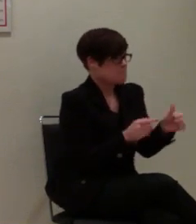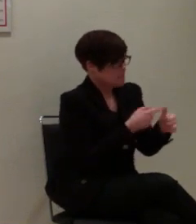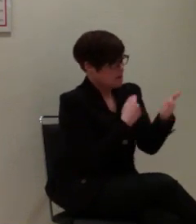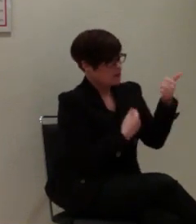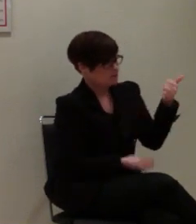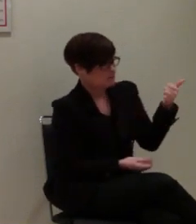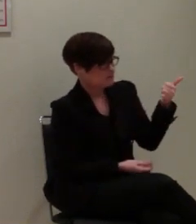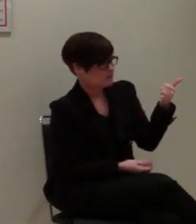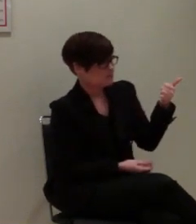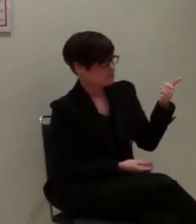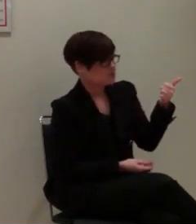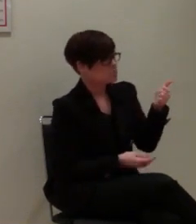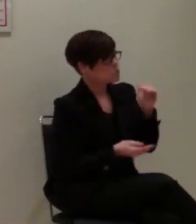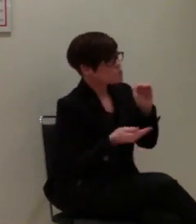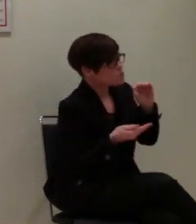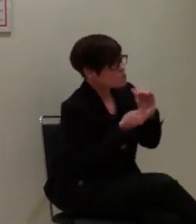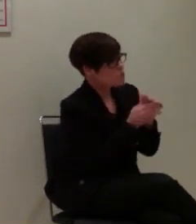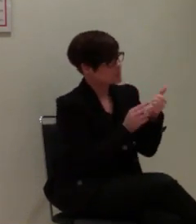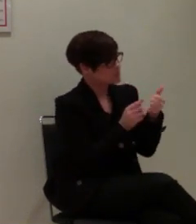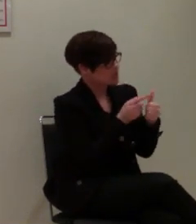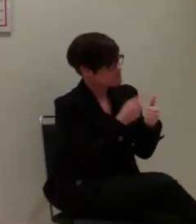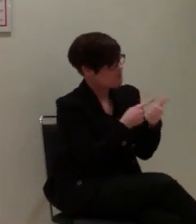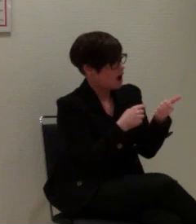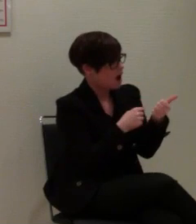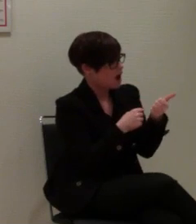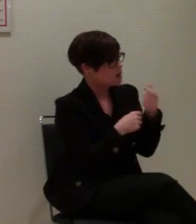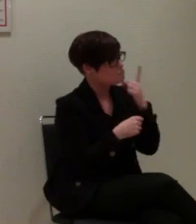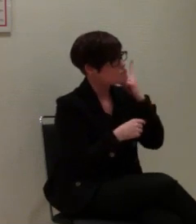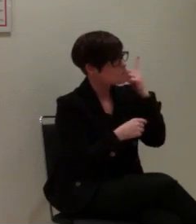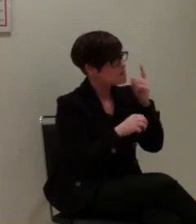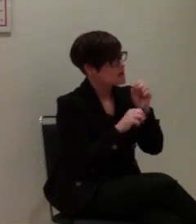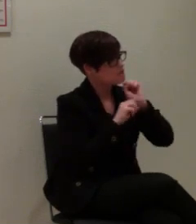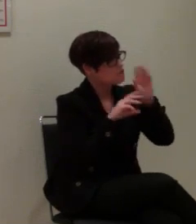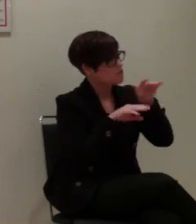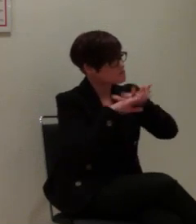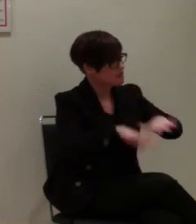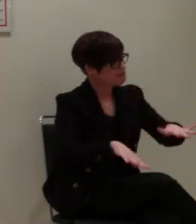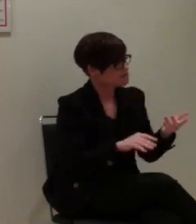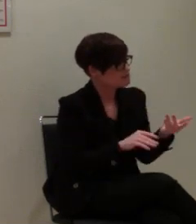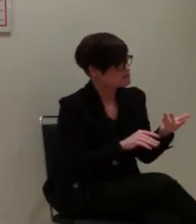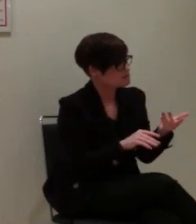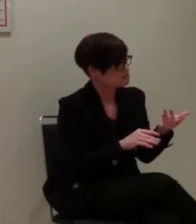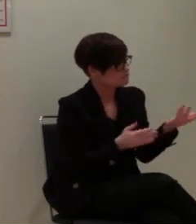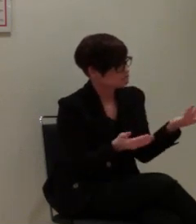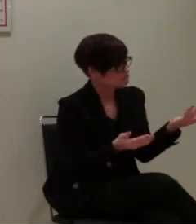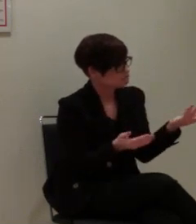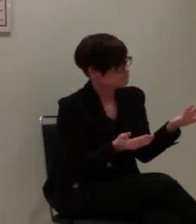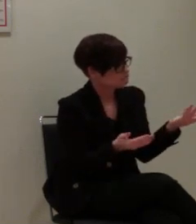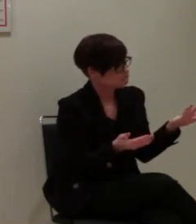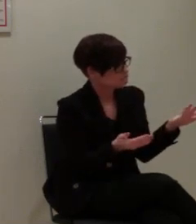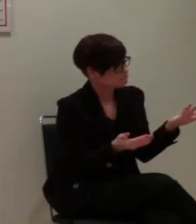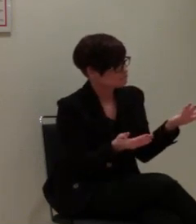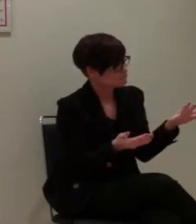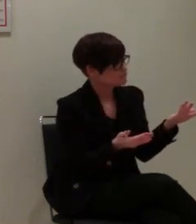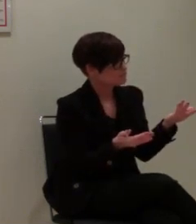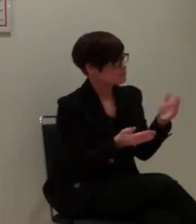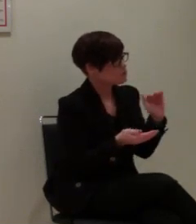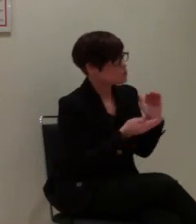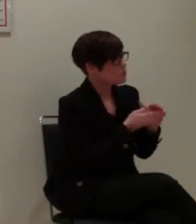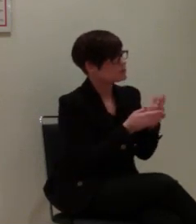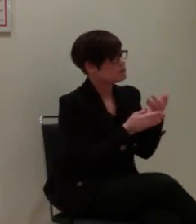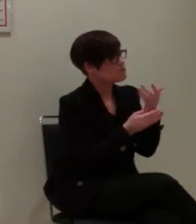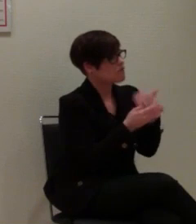für Kurzwahlen in Mobilfunknetzen ist die minimale Länge der Kurzwahlen